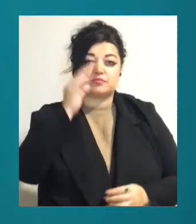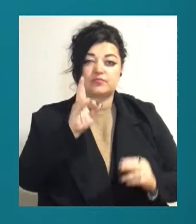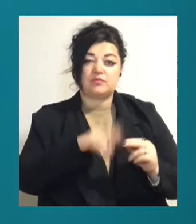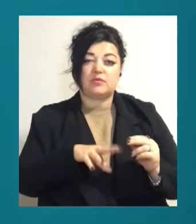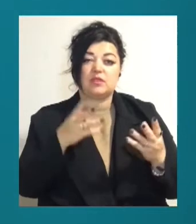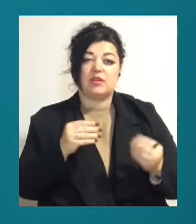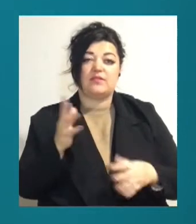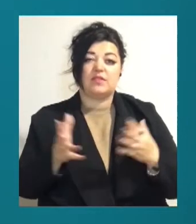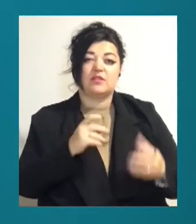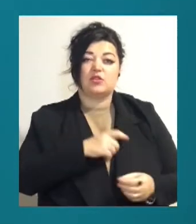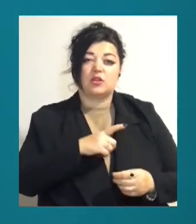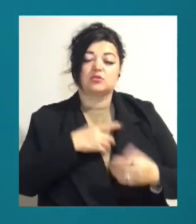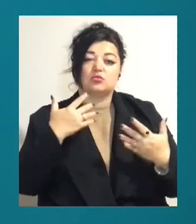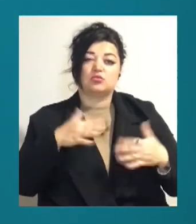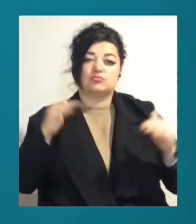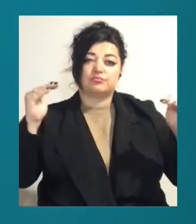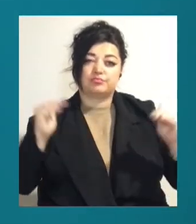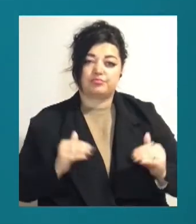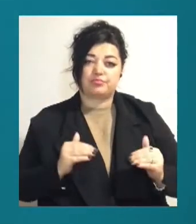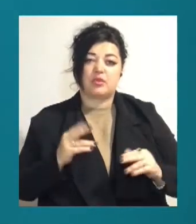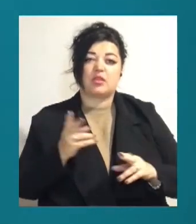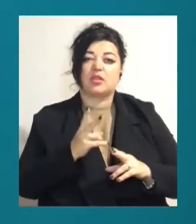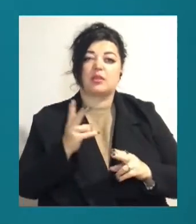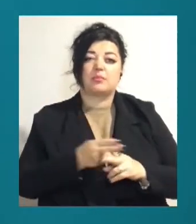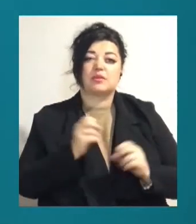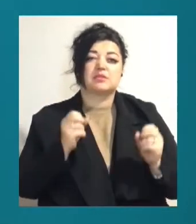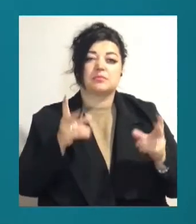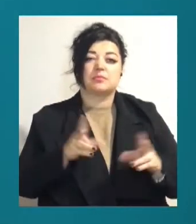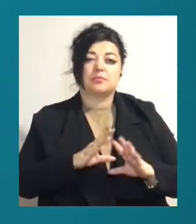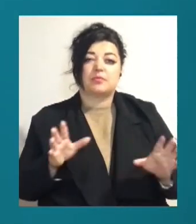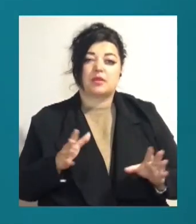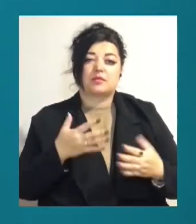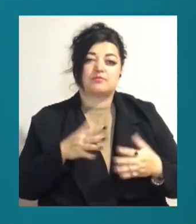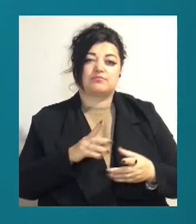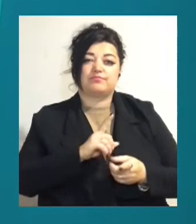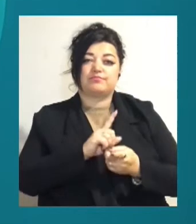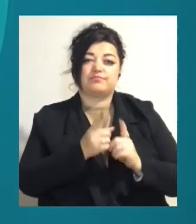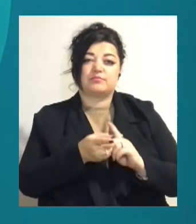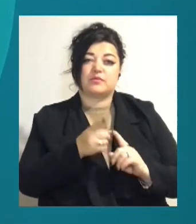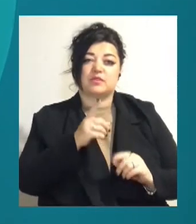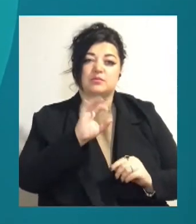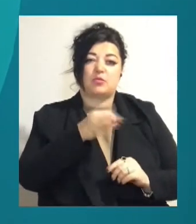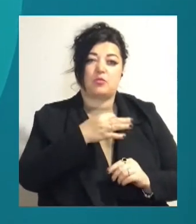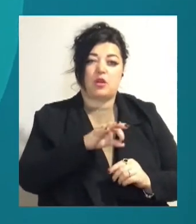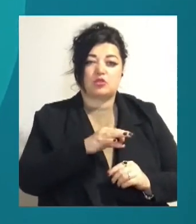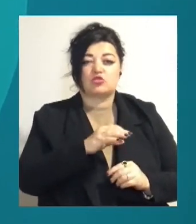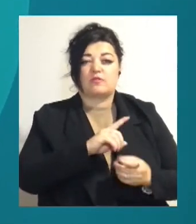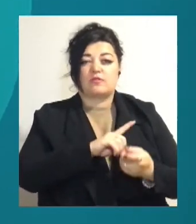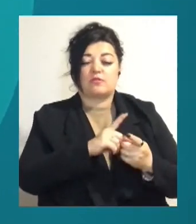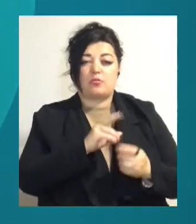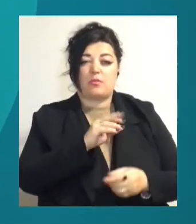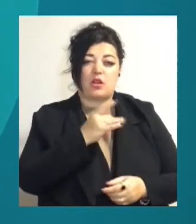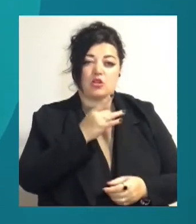Одесі та області ослабне. Рівень небезпеки з помаранчевого знизиться до жовтого. Про таке розповіла співробітниця гідрометцентру Чорного та